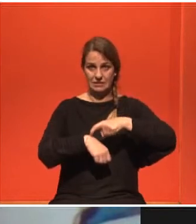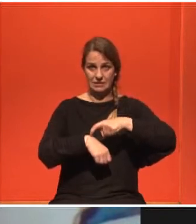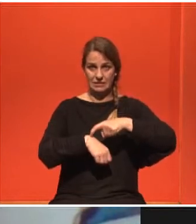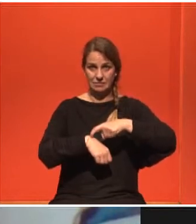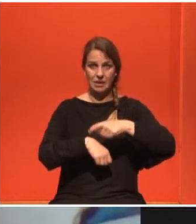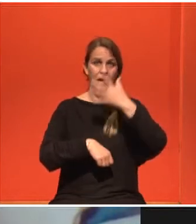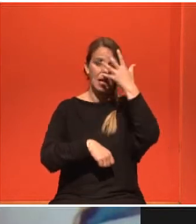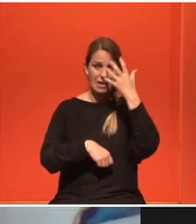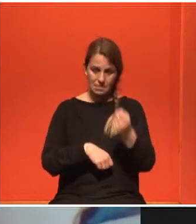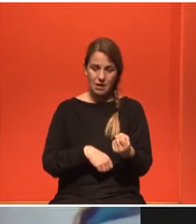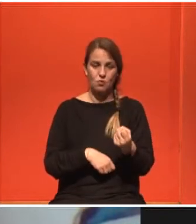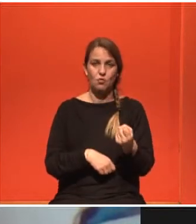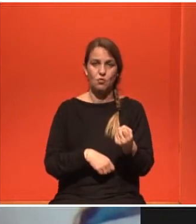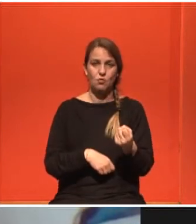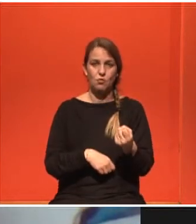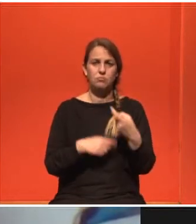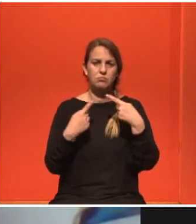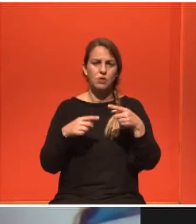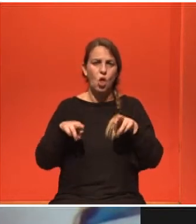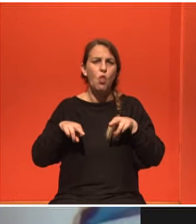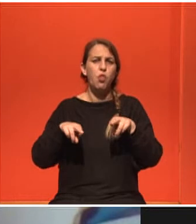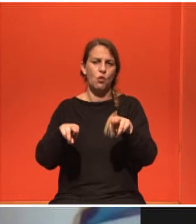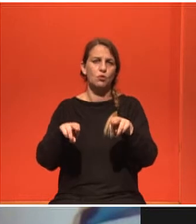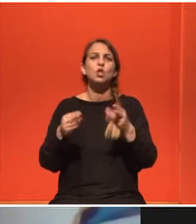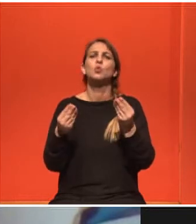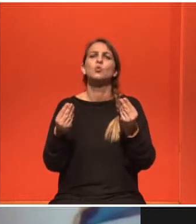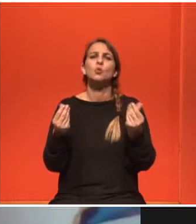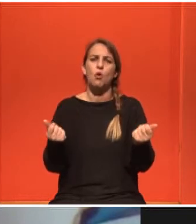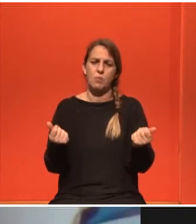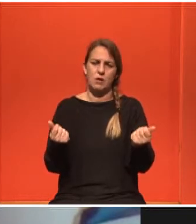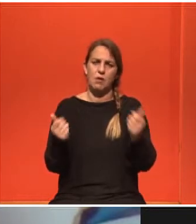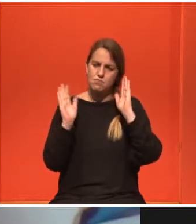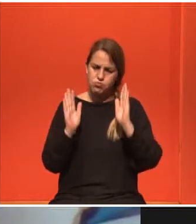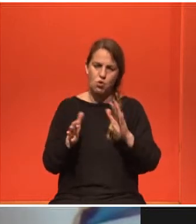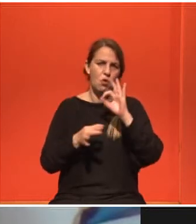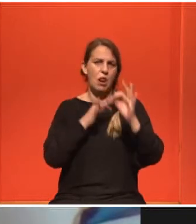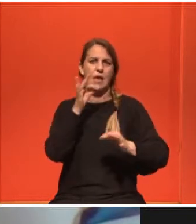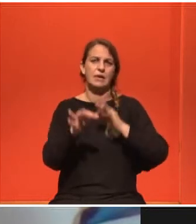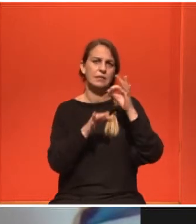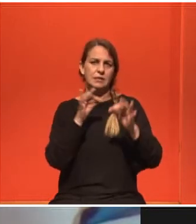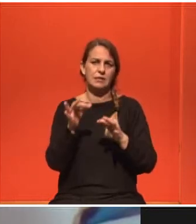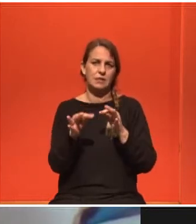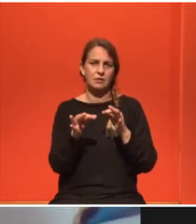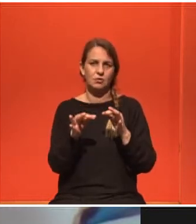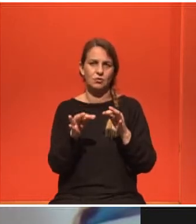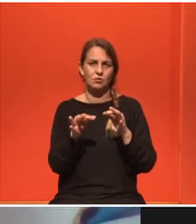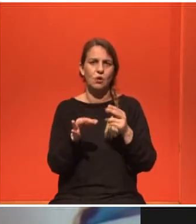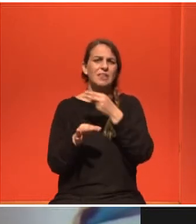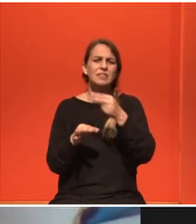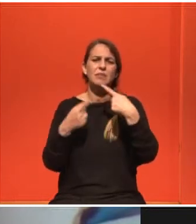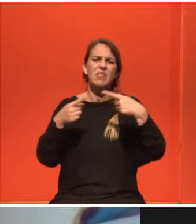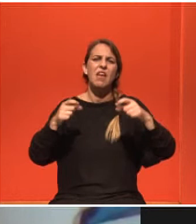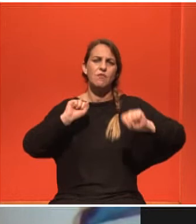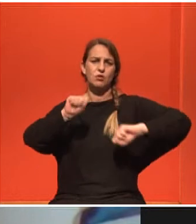μηχανιστικοί δρόμοι μέσα από τους οποίους μπορούμε να εξηγήσουμε αυτό που λέγεται πλειοτροπική δράση